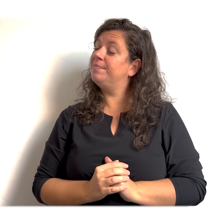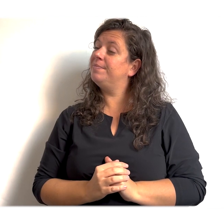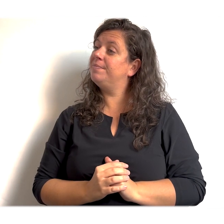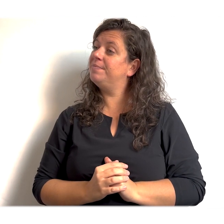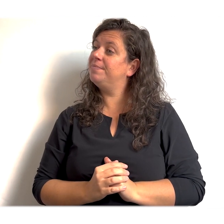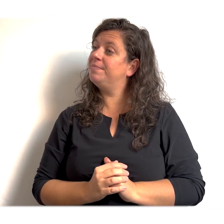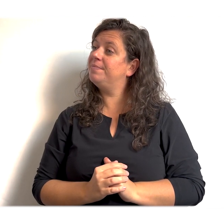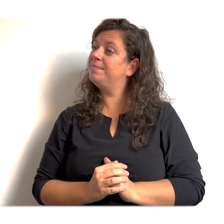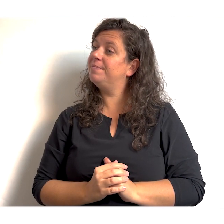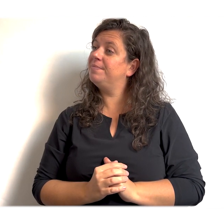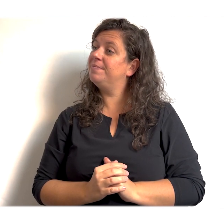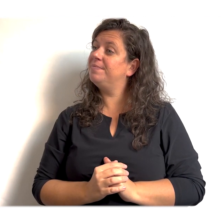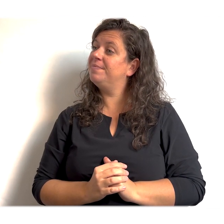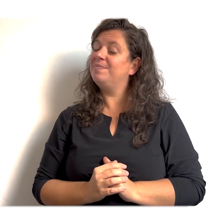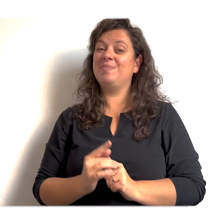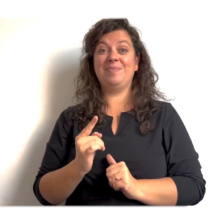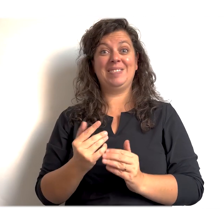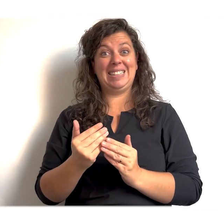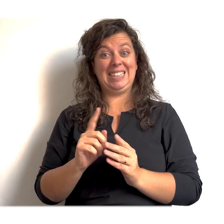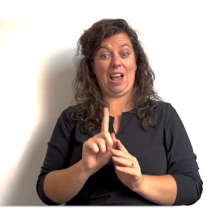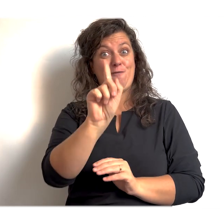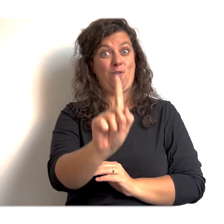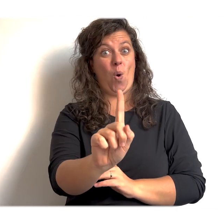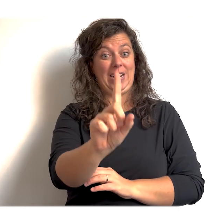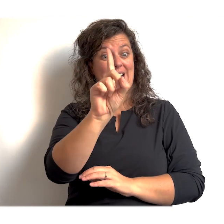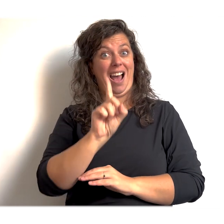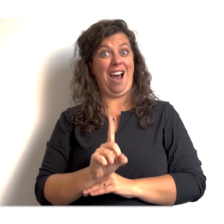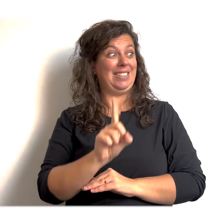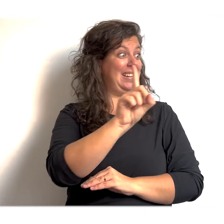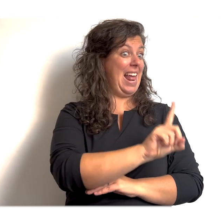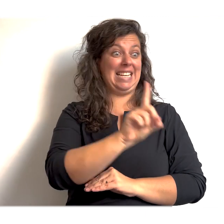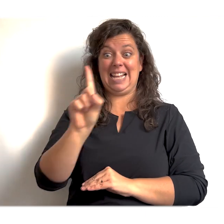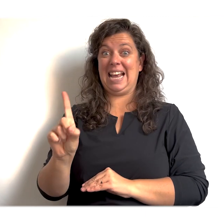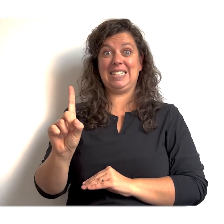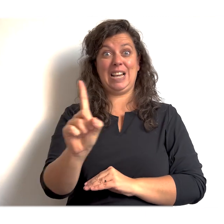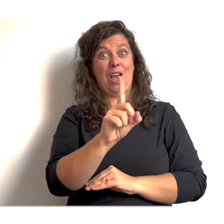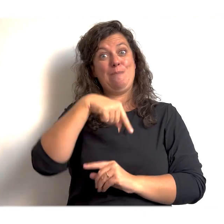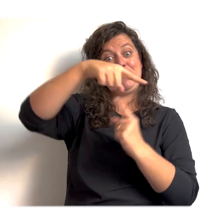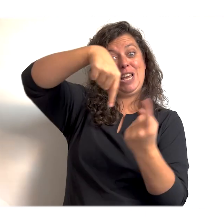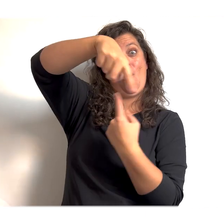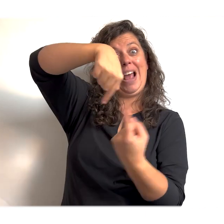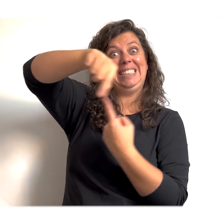Stapje naar links. Stapje naar rechts. En een pirouette. Ja, zo. Goed zo.